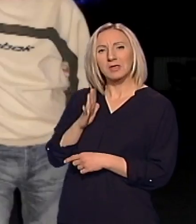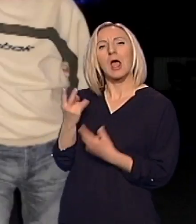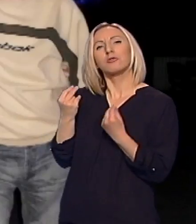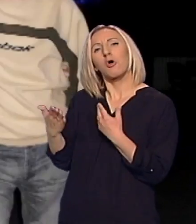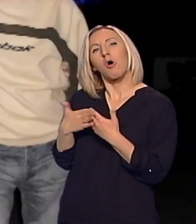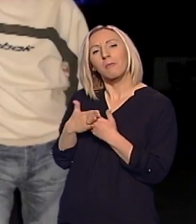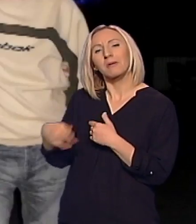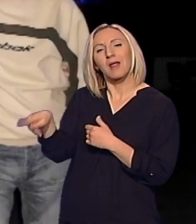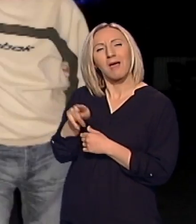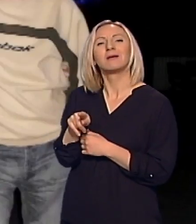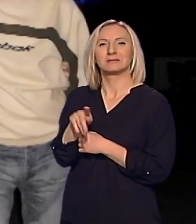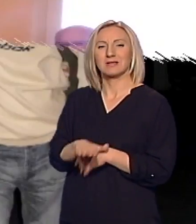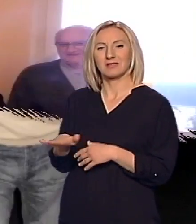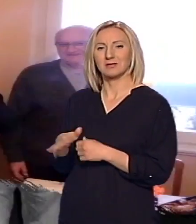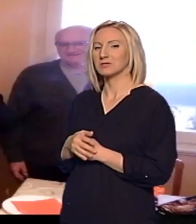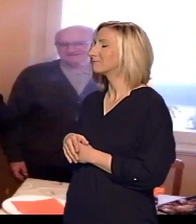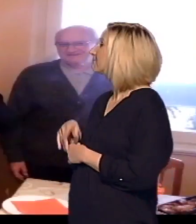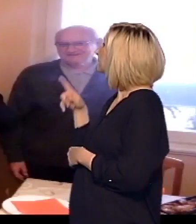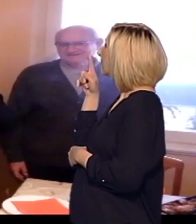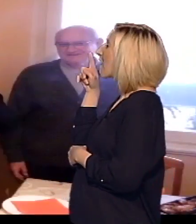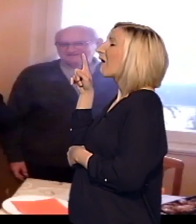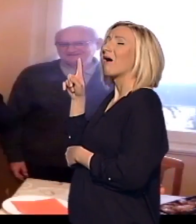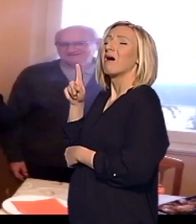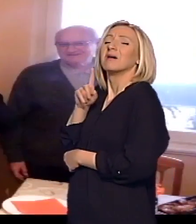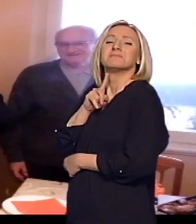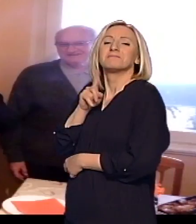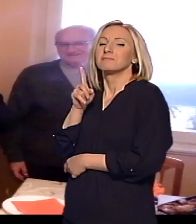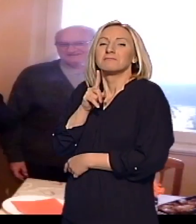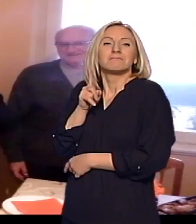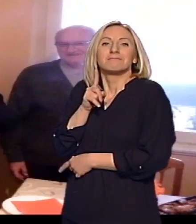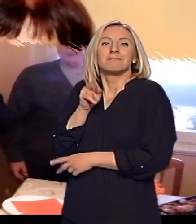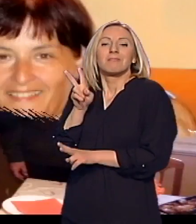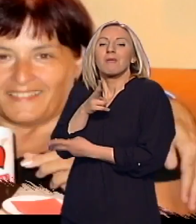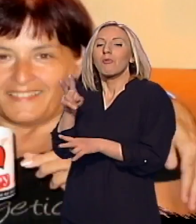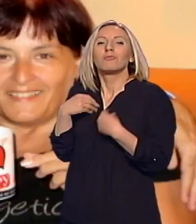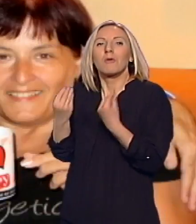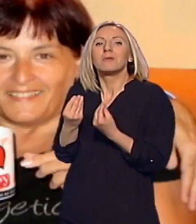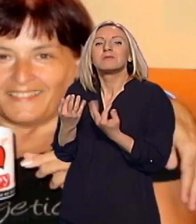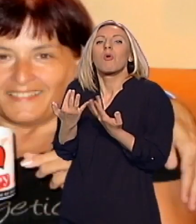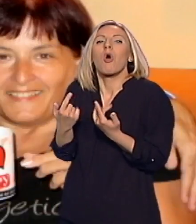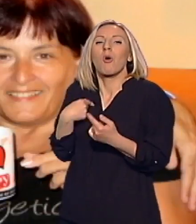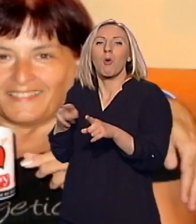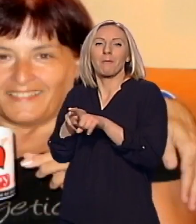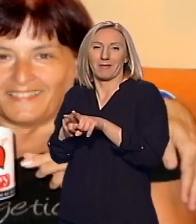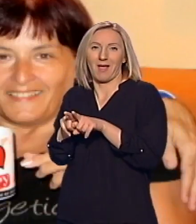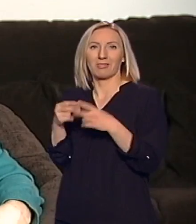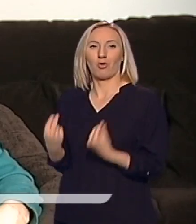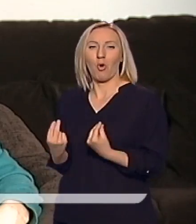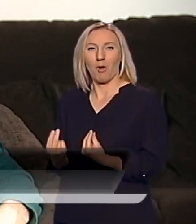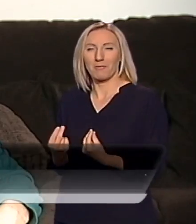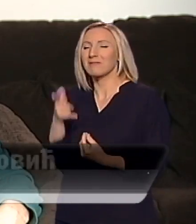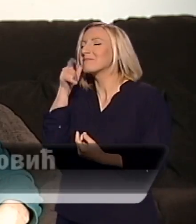Nestvarno je dobar, stvarno je, ne znam, ne mogu nisakim ne da poredim, jako je dobar.